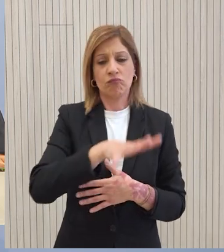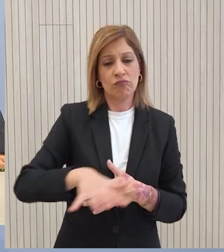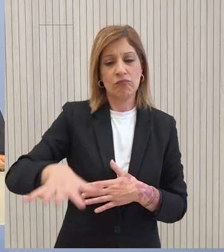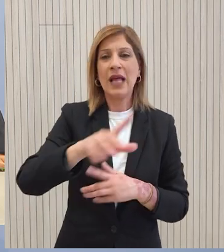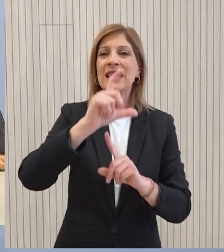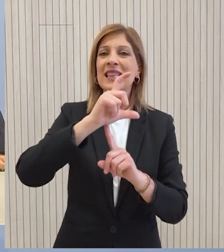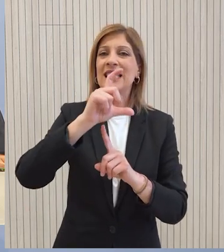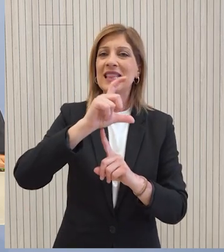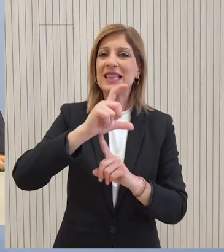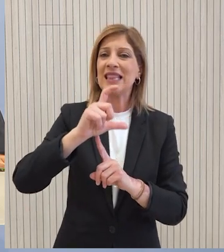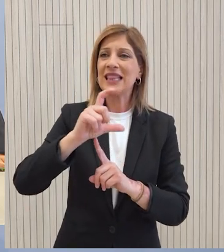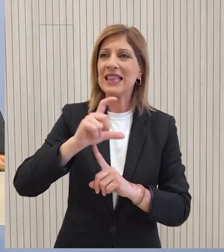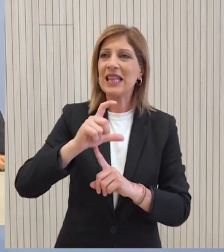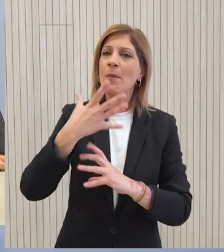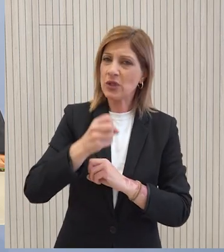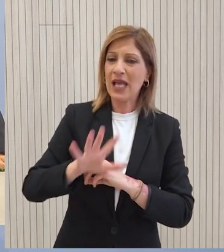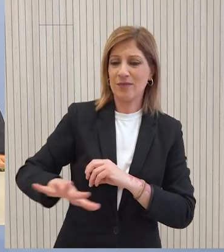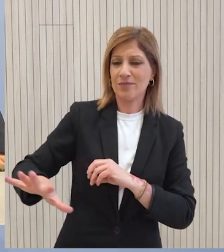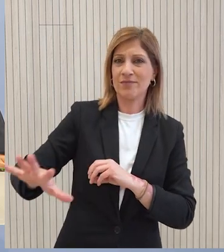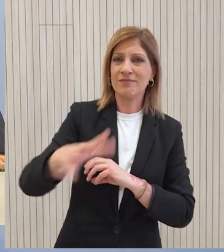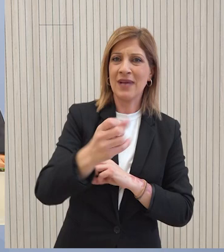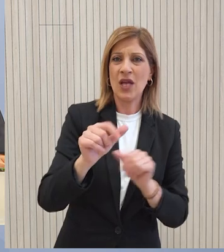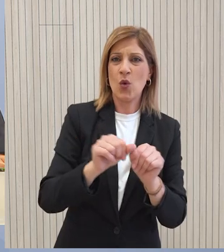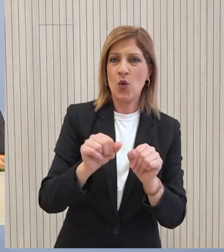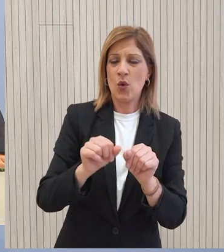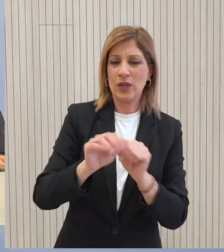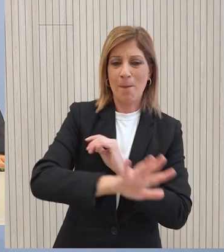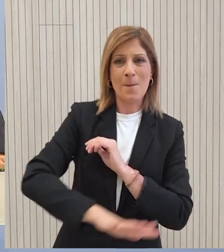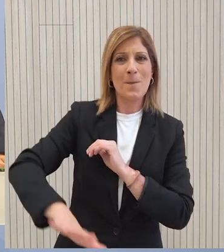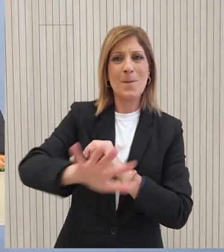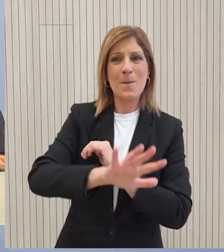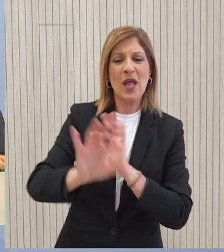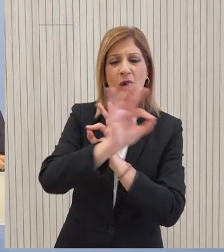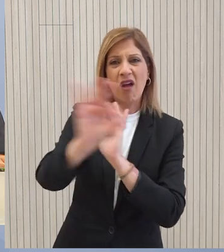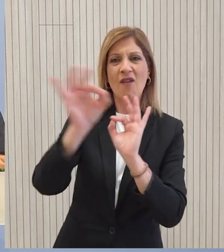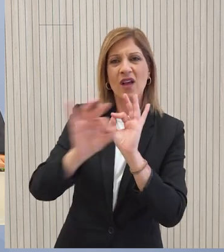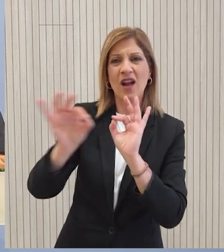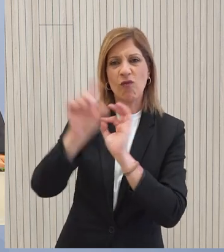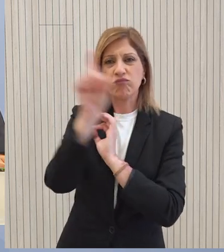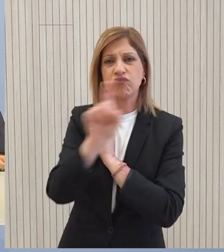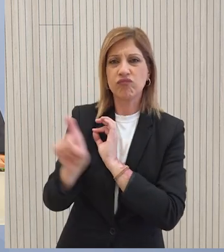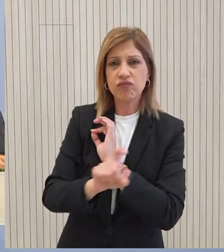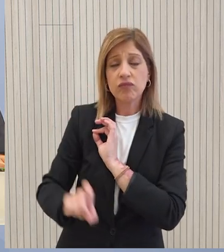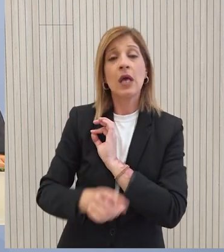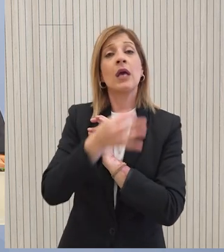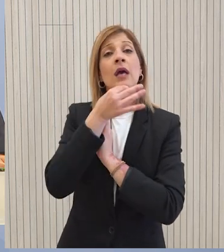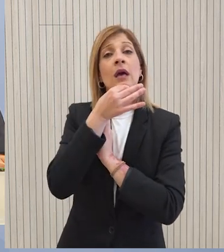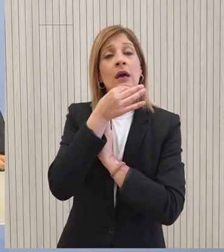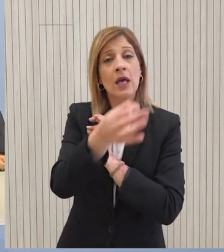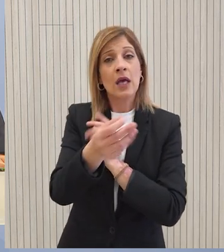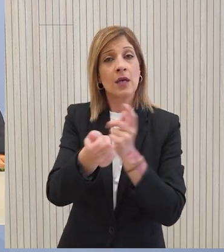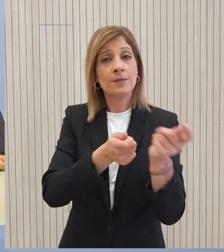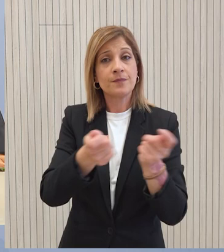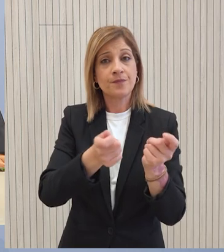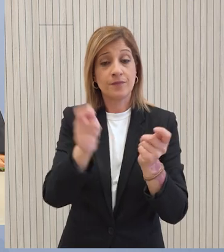τεμένους υπάρχουν δυστυχώς σε πάρα πολλές τείχοποιές στην ευρύτερη περιοχή. Έχουν δοθεί οδηγίες όπως οι εν λόγω